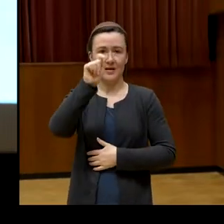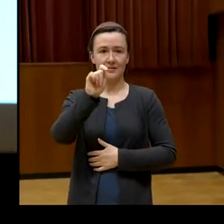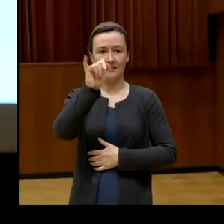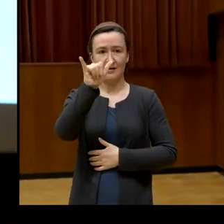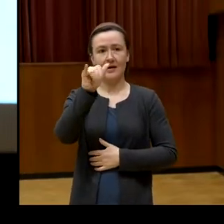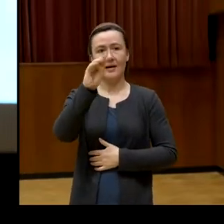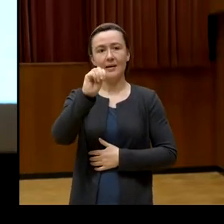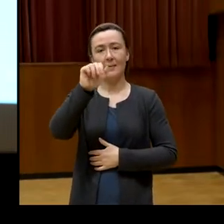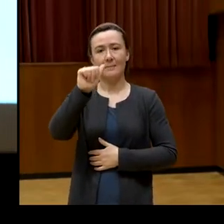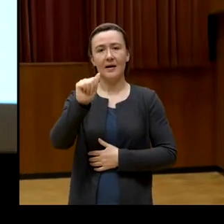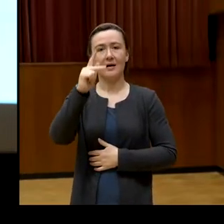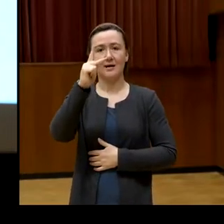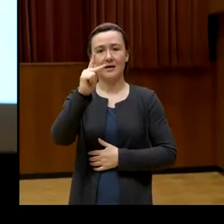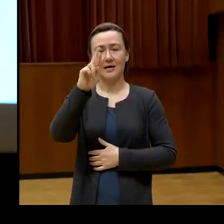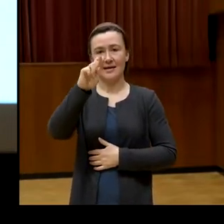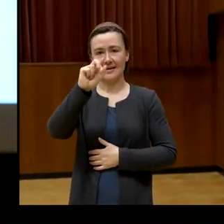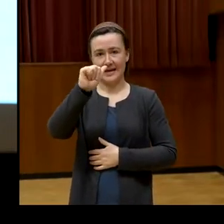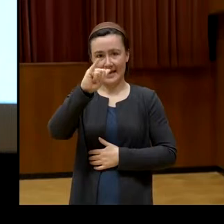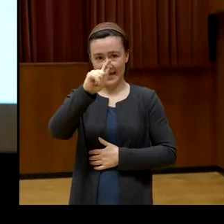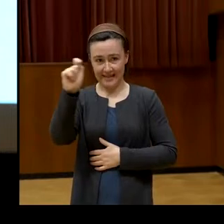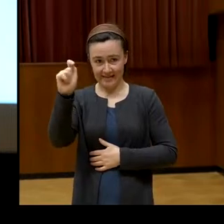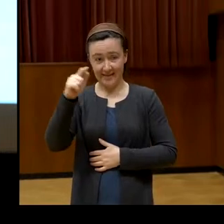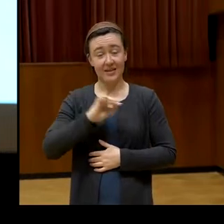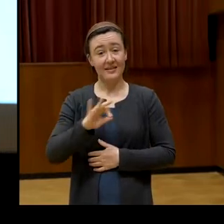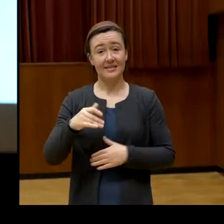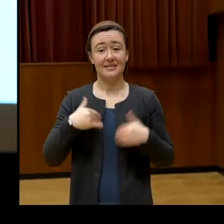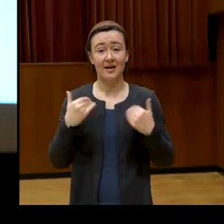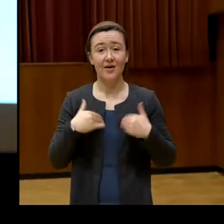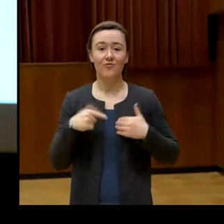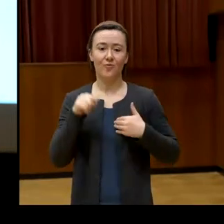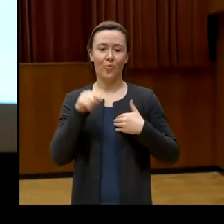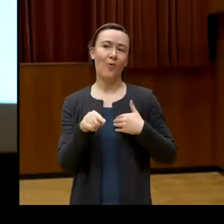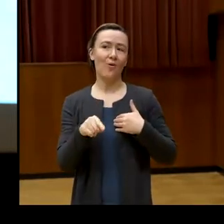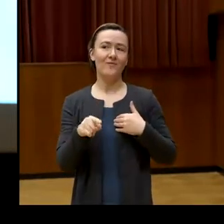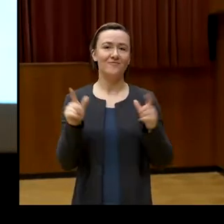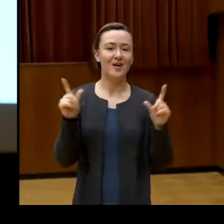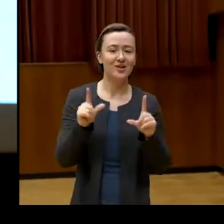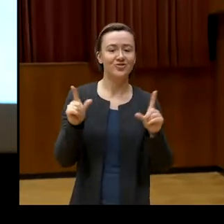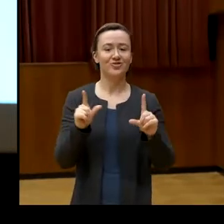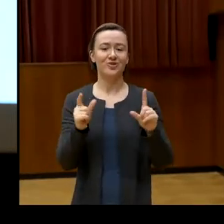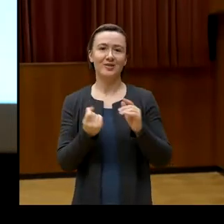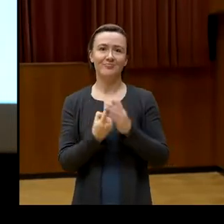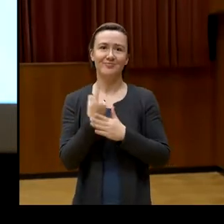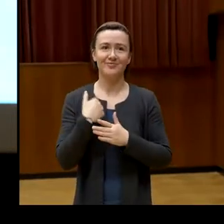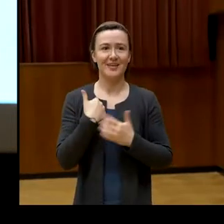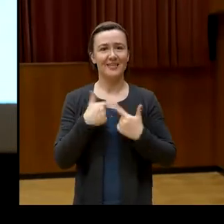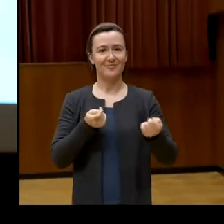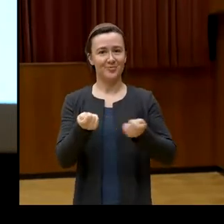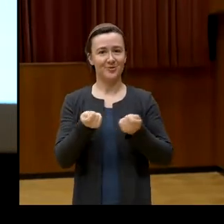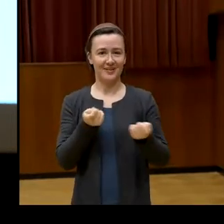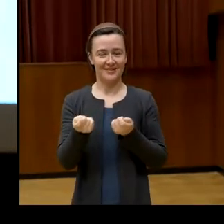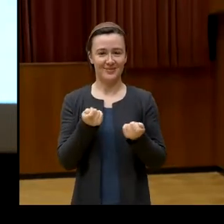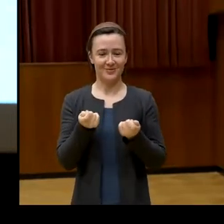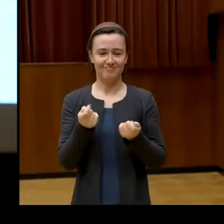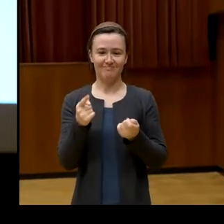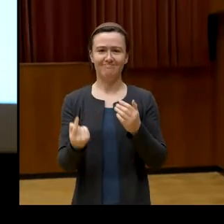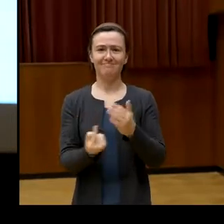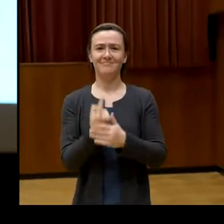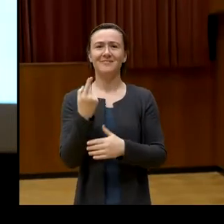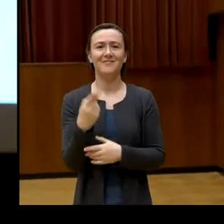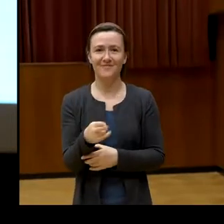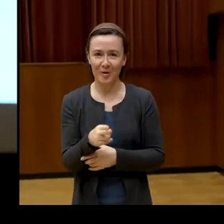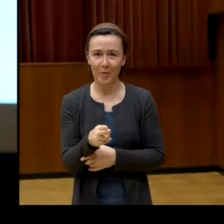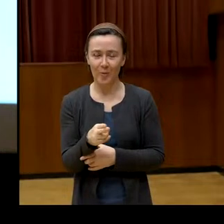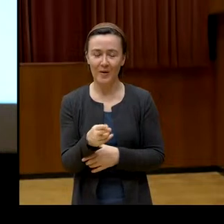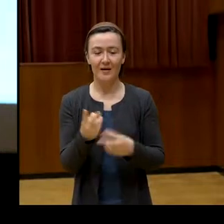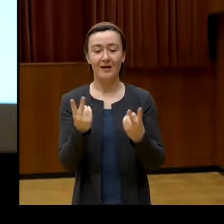sehr, dass ich diese etwas ungewöhnliche Diskussionsveranstaltung moderieren darf. Sie ist ungewöhnlich, weil sie anders als sonst bei